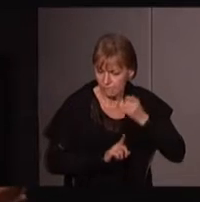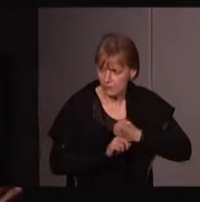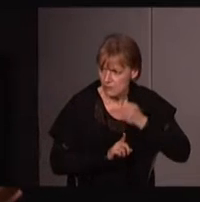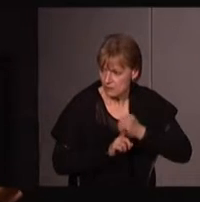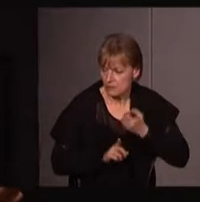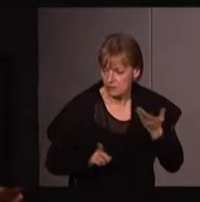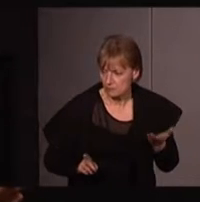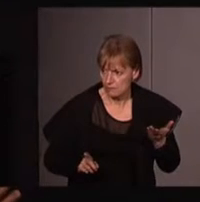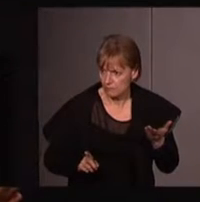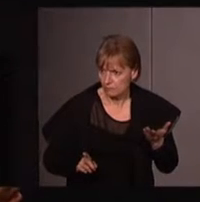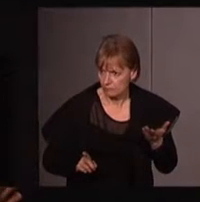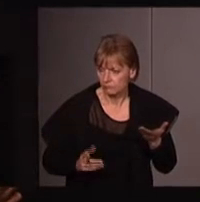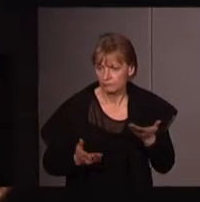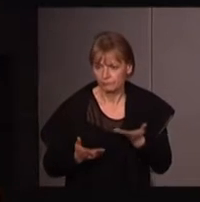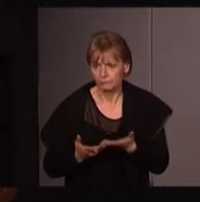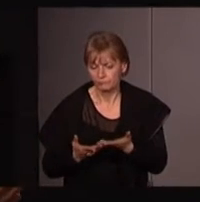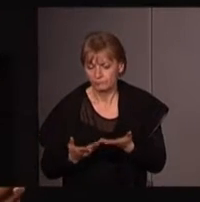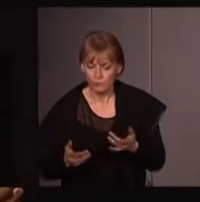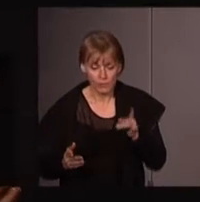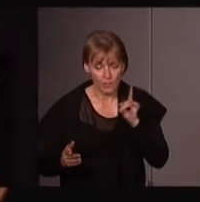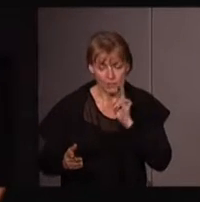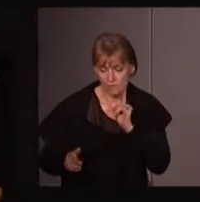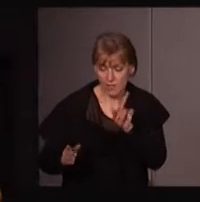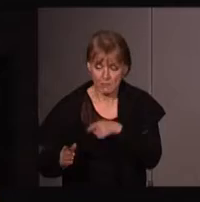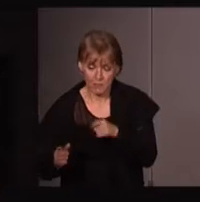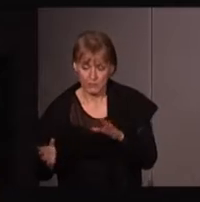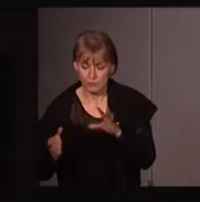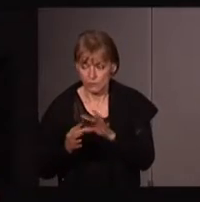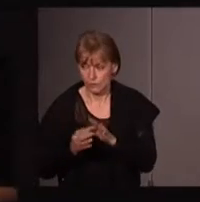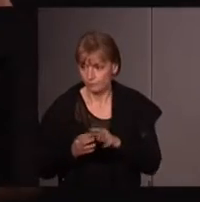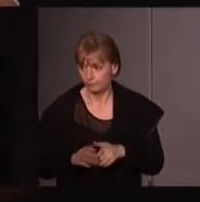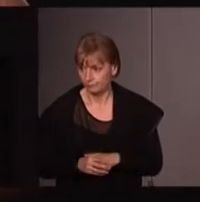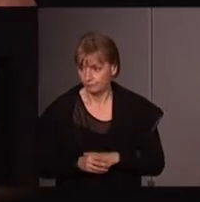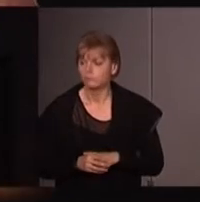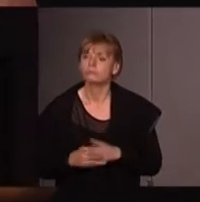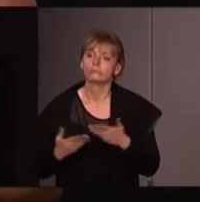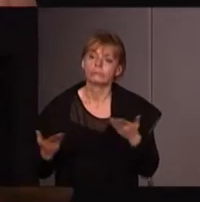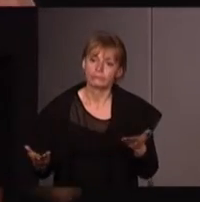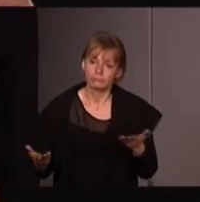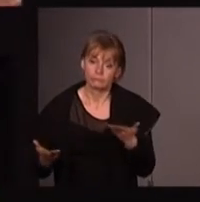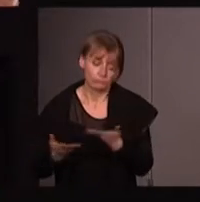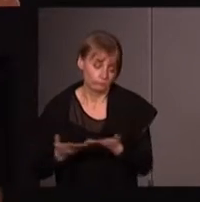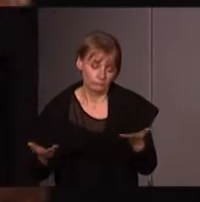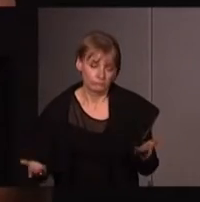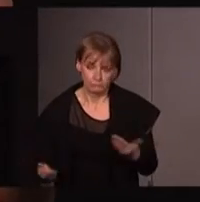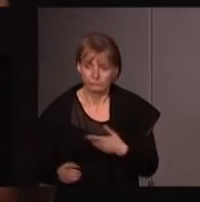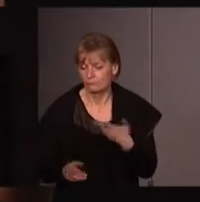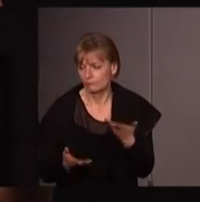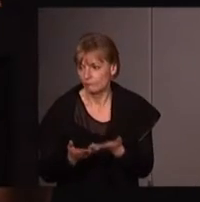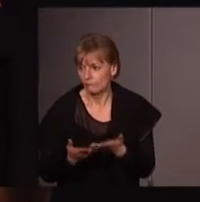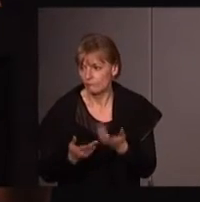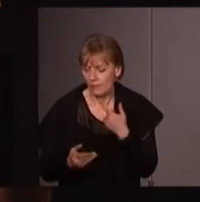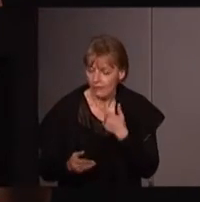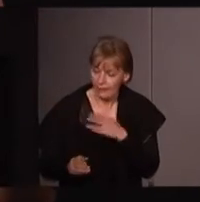articulation entre les femmes et la nature. Et bien évidemment, vous en doutez que cette critique-là, elle est portée principalement à l'éco